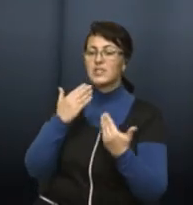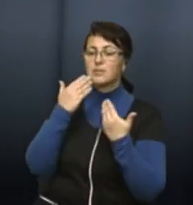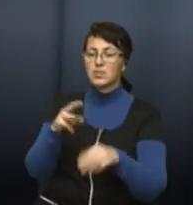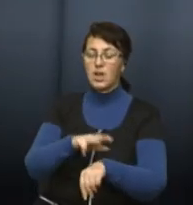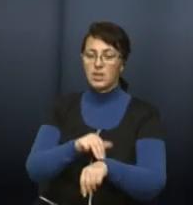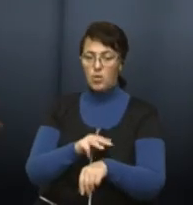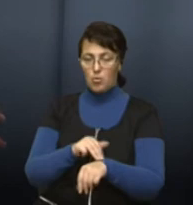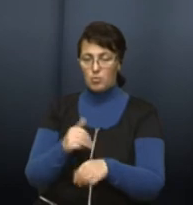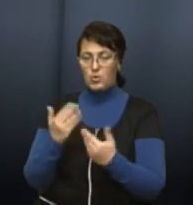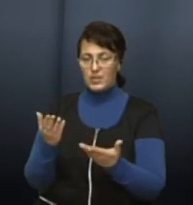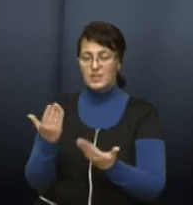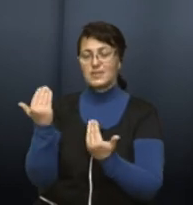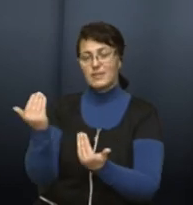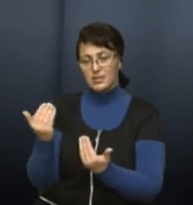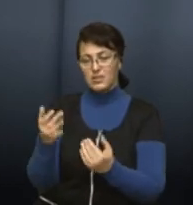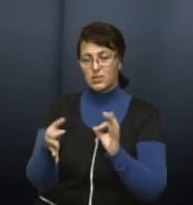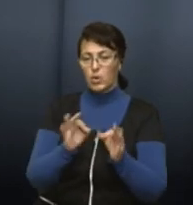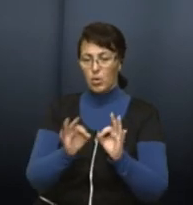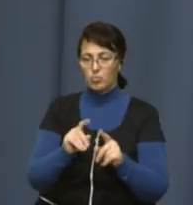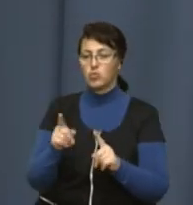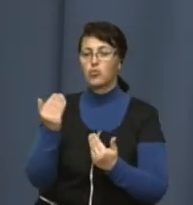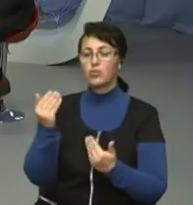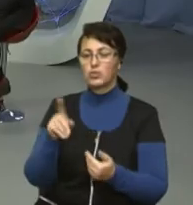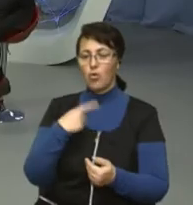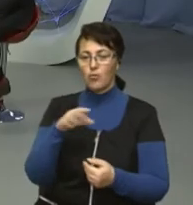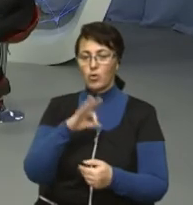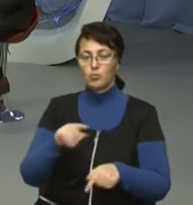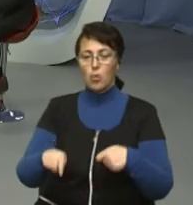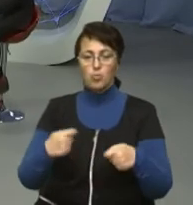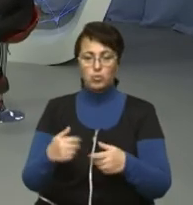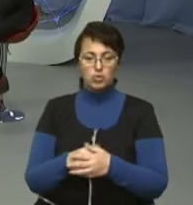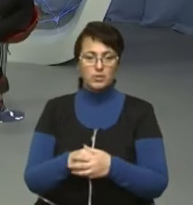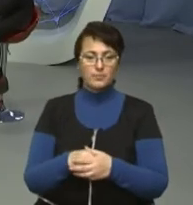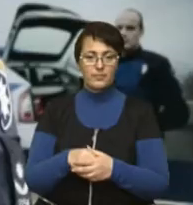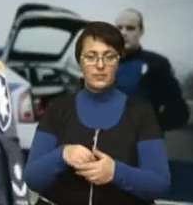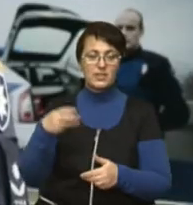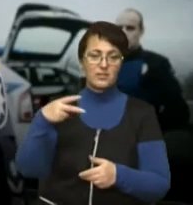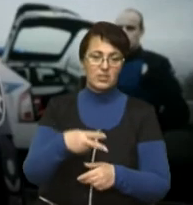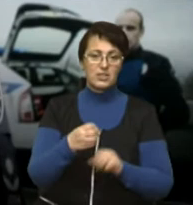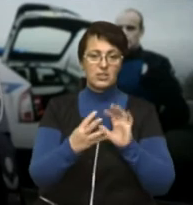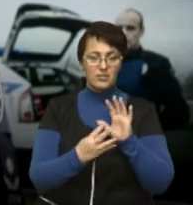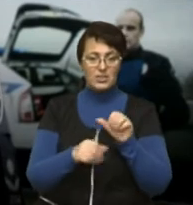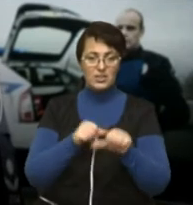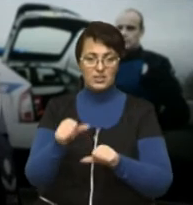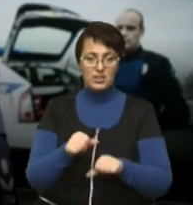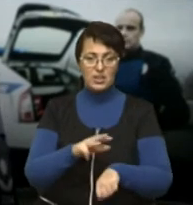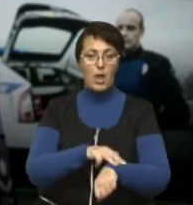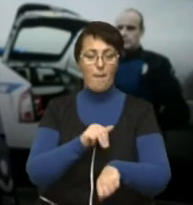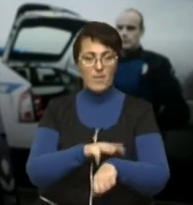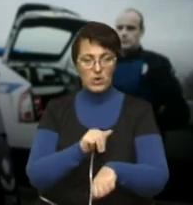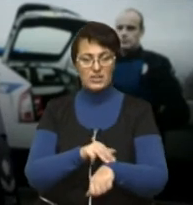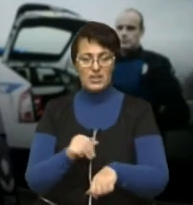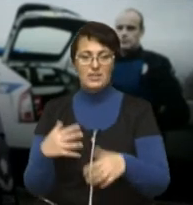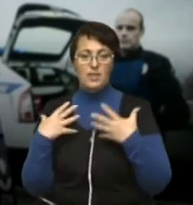так? І давайте зараз послухаємо їхні коментарі, що вони говорять про ці порушення. За 2019 рік поліцейськими управлінням патрульної